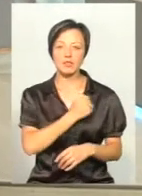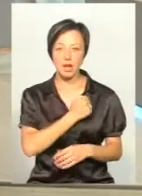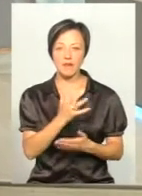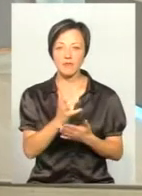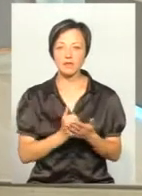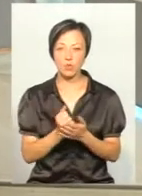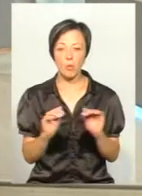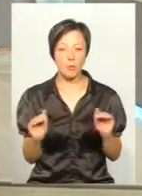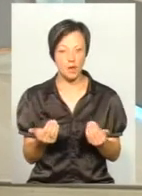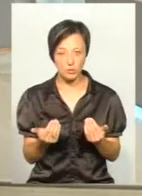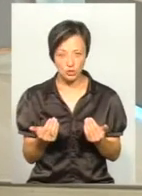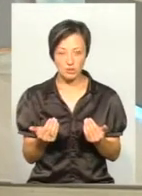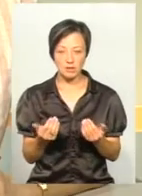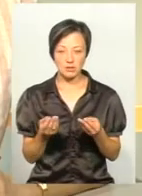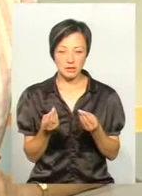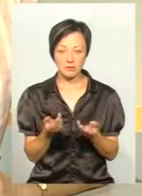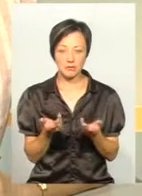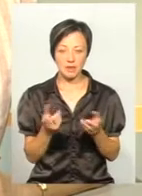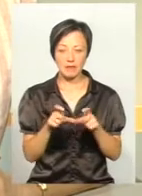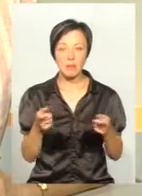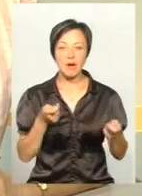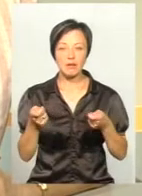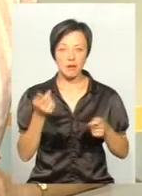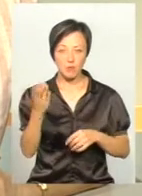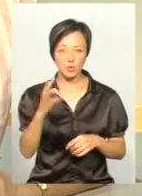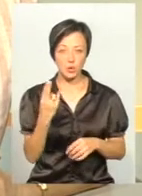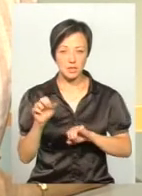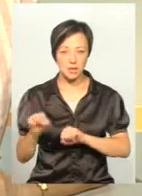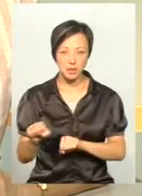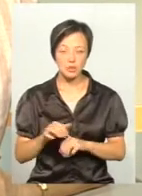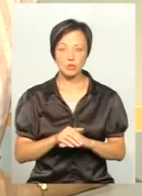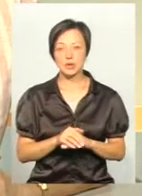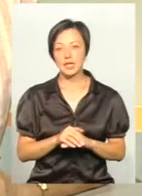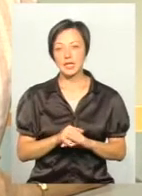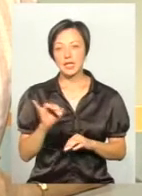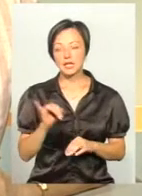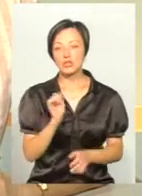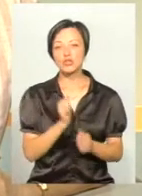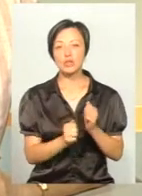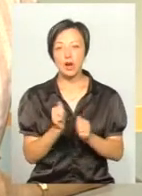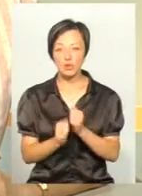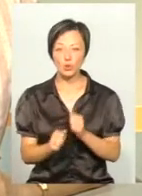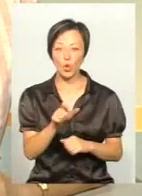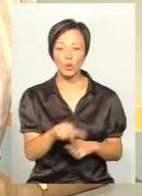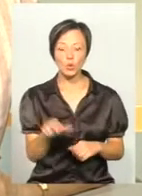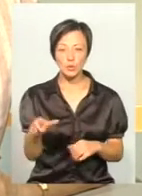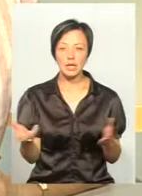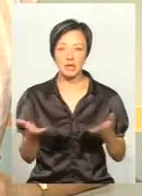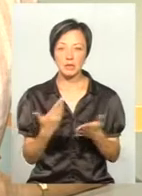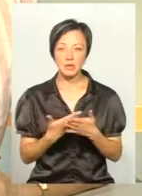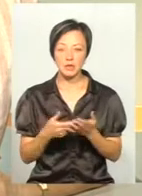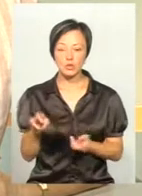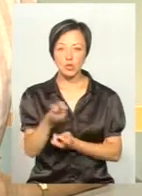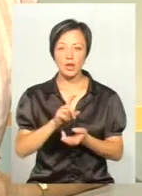ресурсах обмежений департамент. І часто люди, які, наприклад,